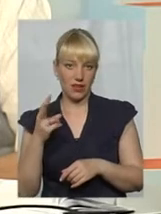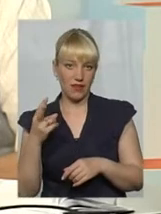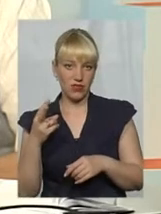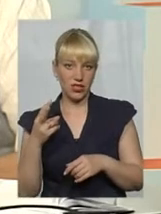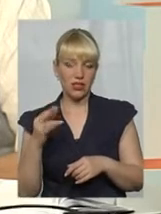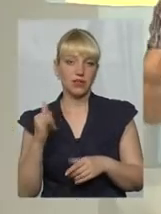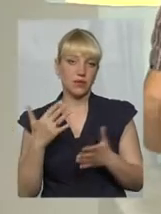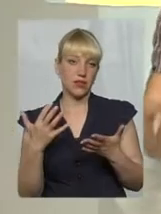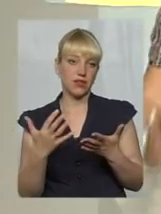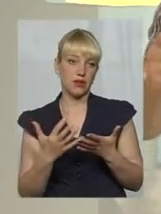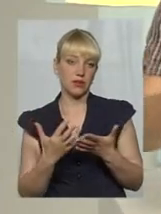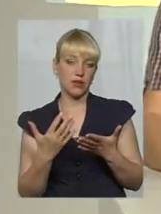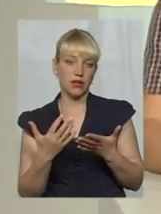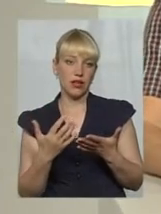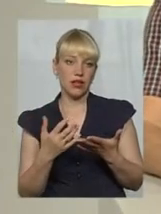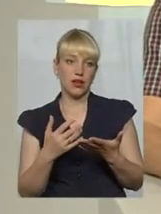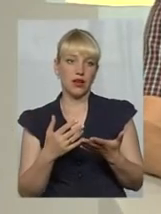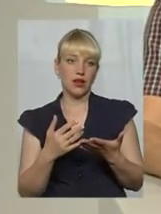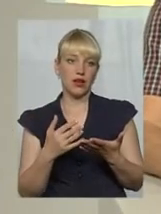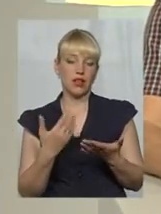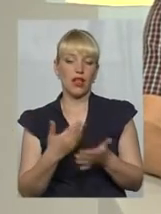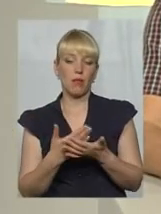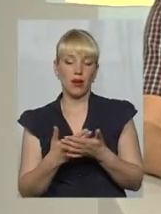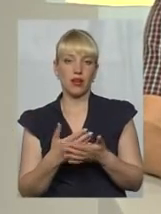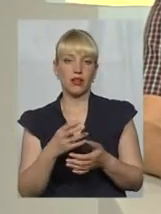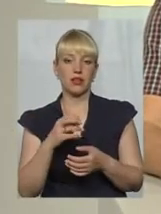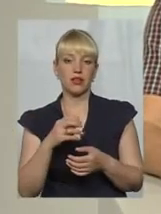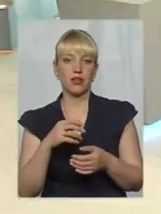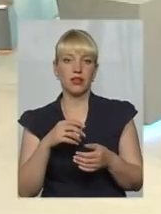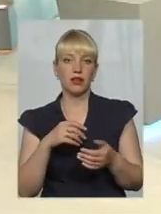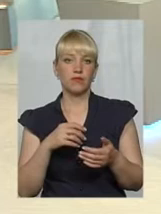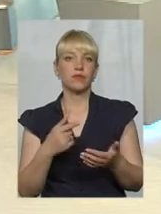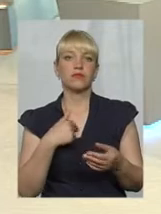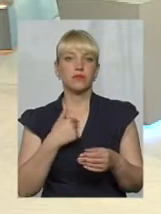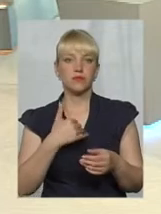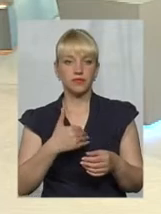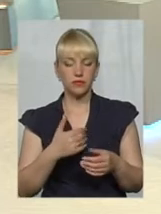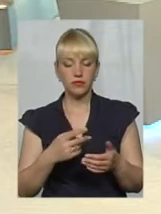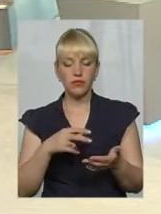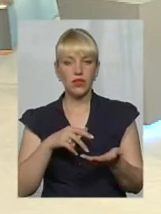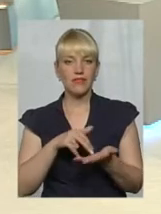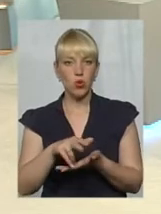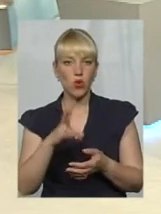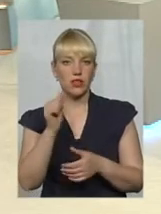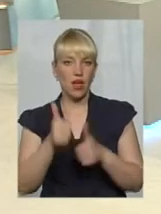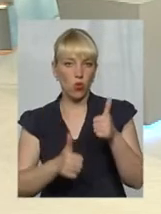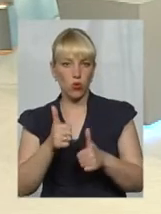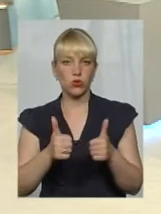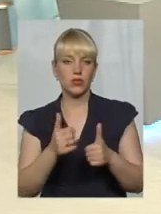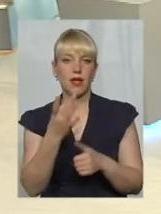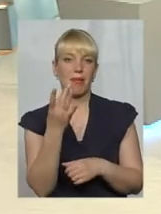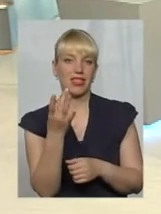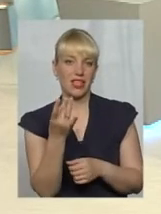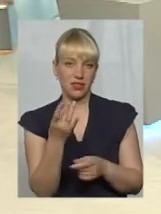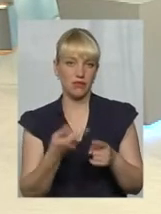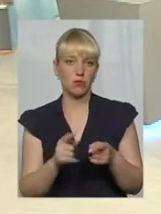послуги. Виходить з п'ятю гривнами і перемагає. Саме так. І що кажуть люди, які... Організовуєтесь, і